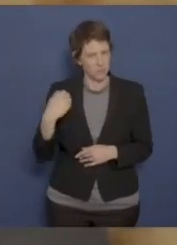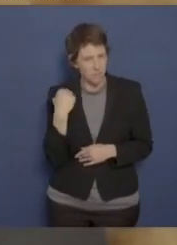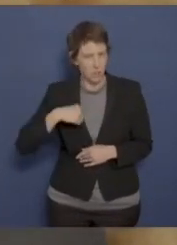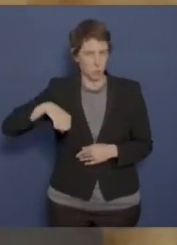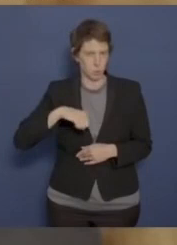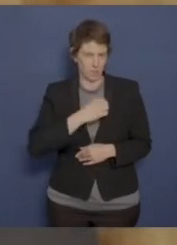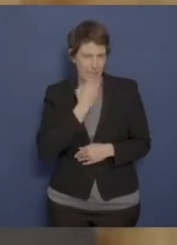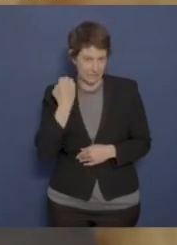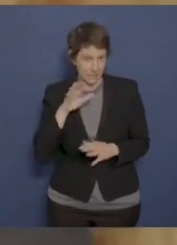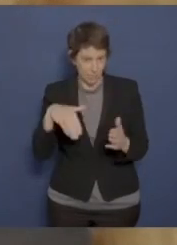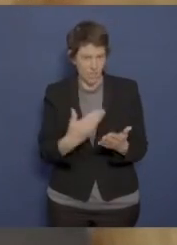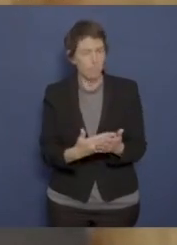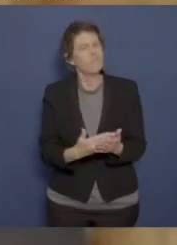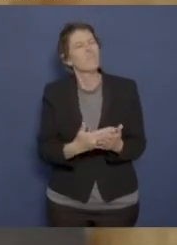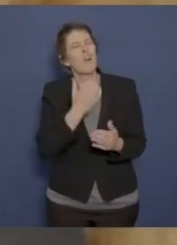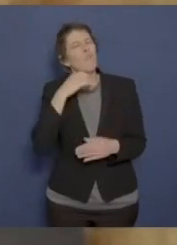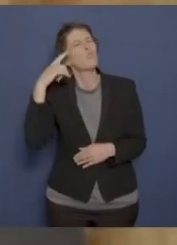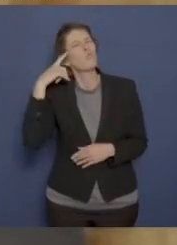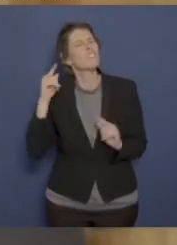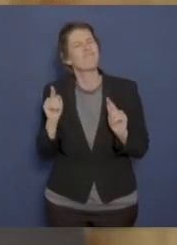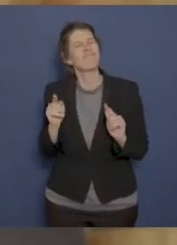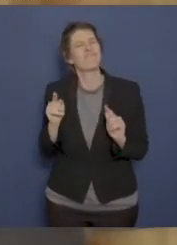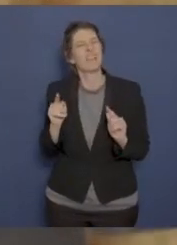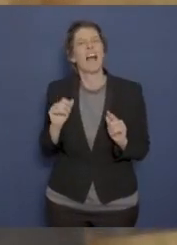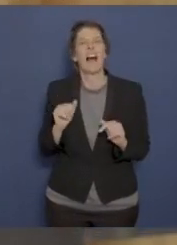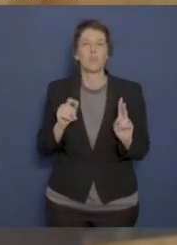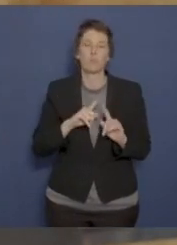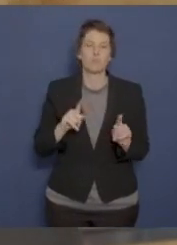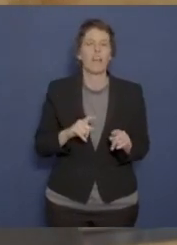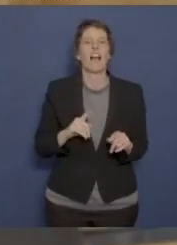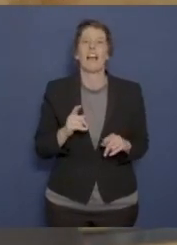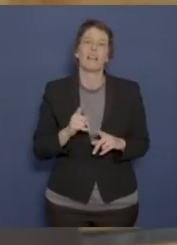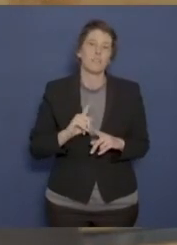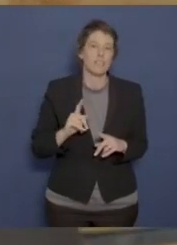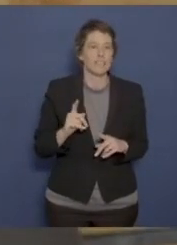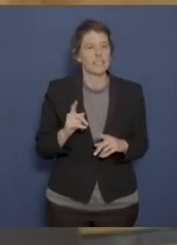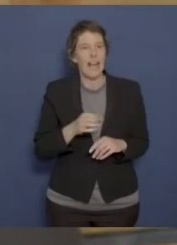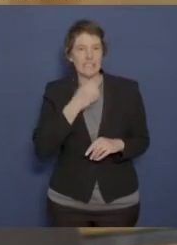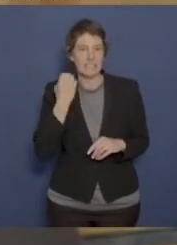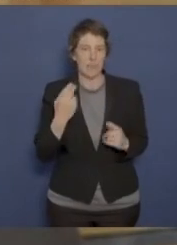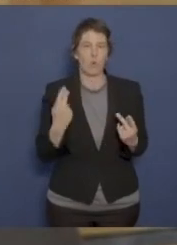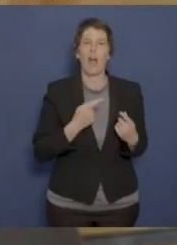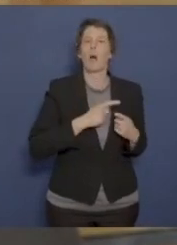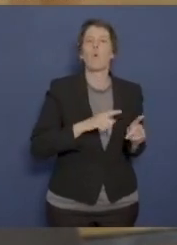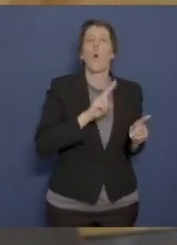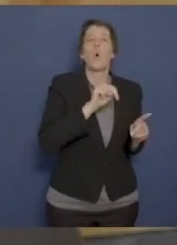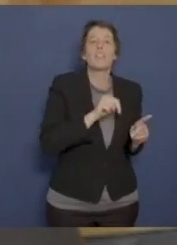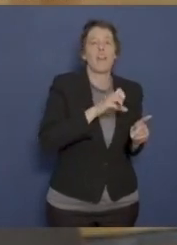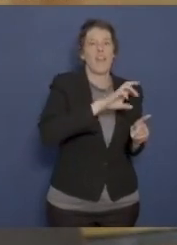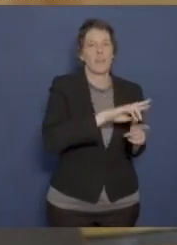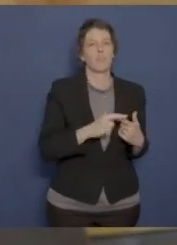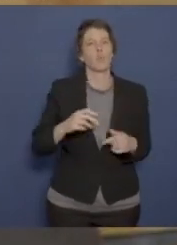gesprochen. Ich würde gerne wissen, was ist dann ein unerheblicher Verstoß im Verhaltenskodex und was ist ein